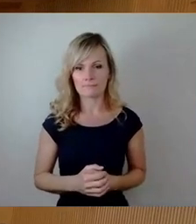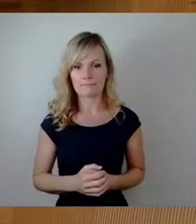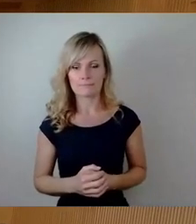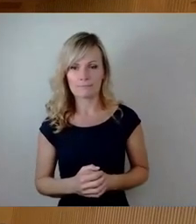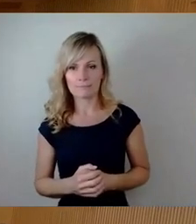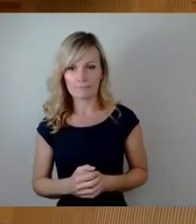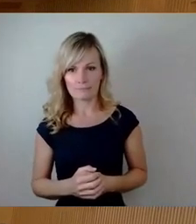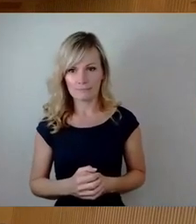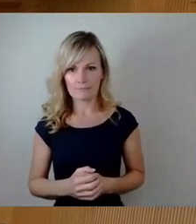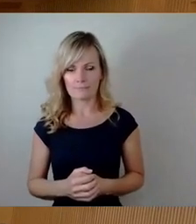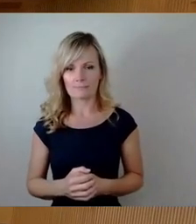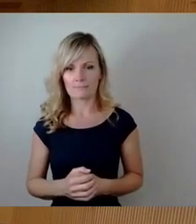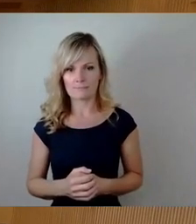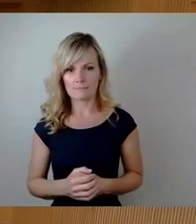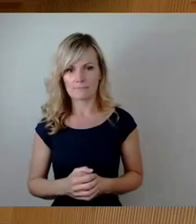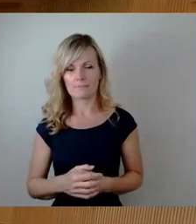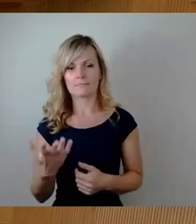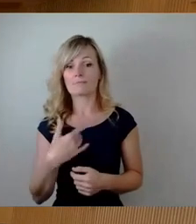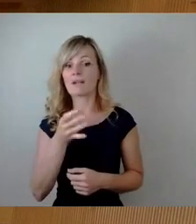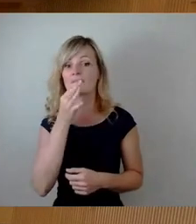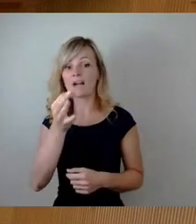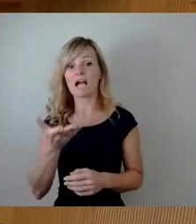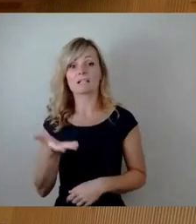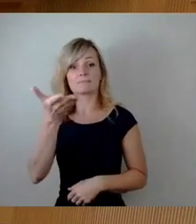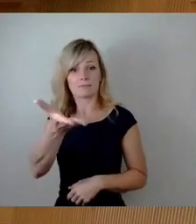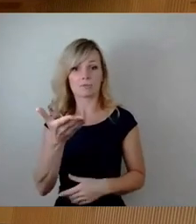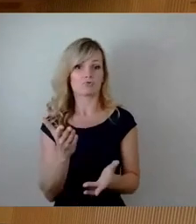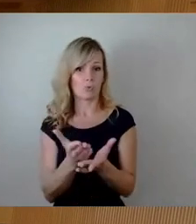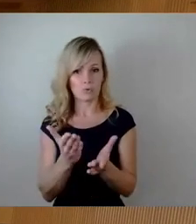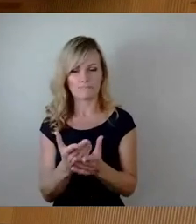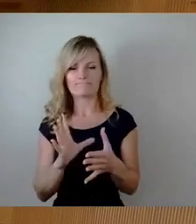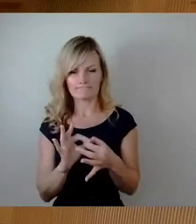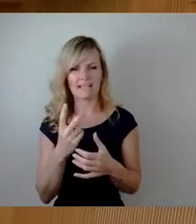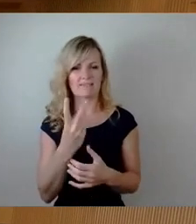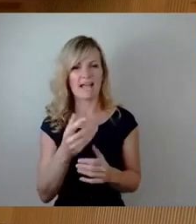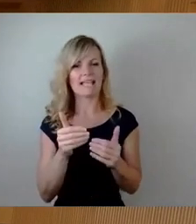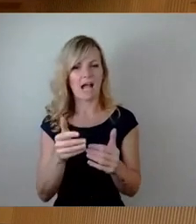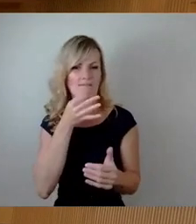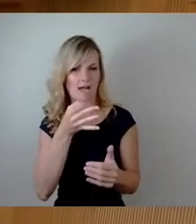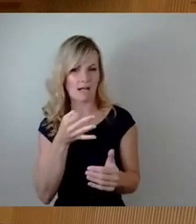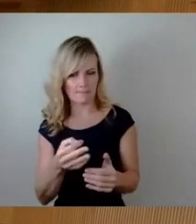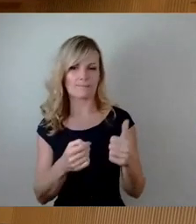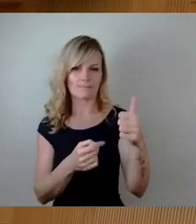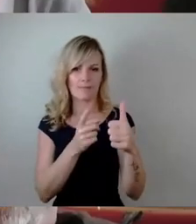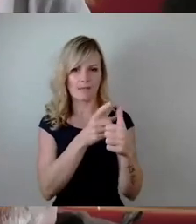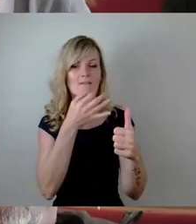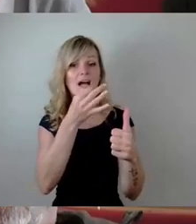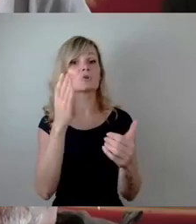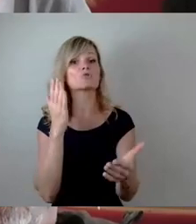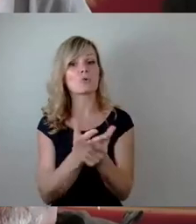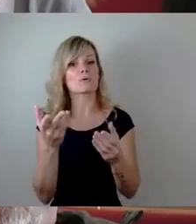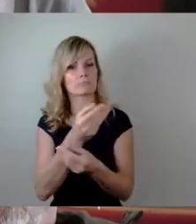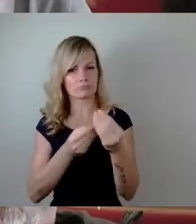Ich hatte eine Frage ja eingereicht gehabt mit zwei Nachfragen. Eine Frage hat sich ja schon geklärt, wir haben also gehört, die Spannglieder sind